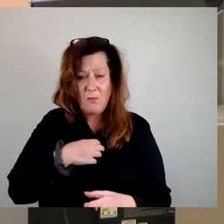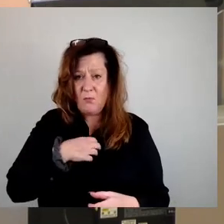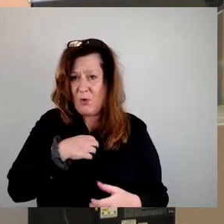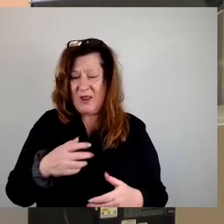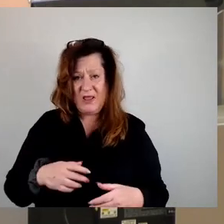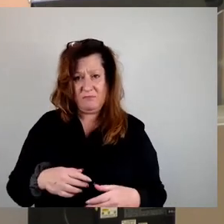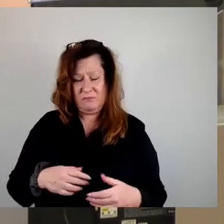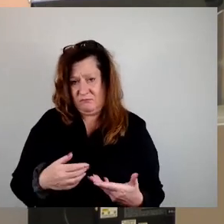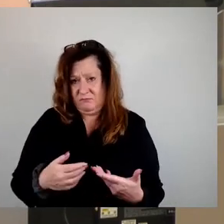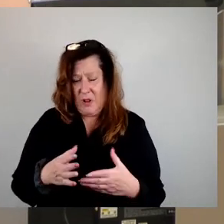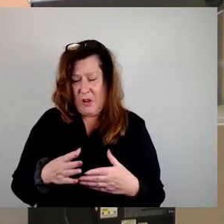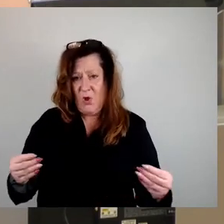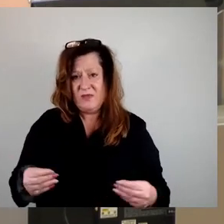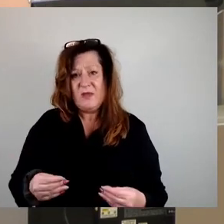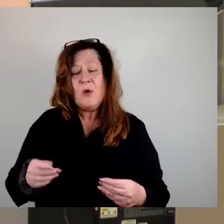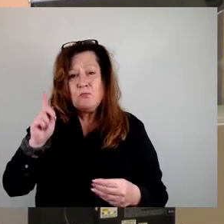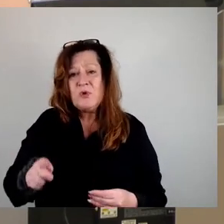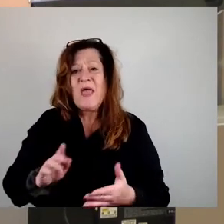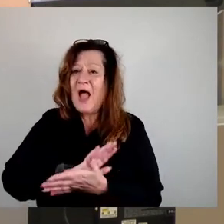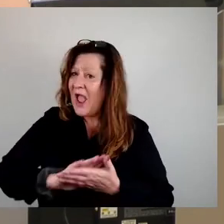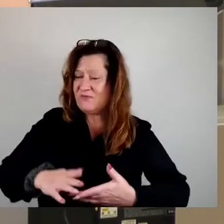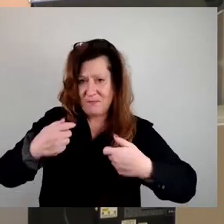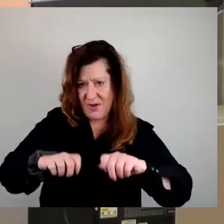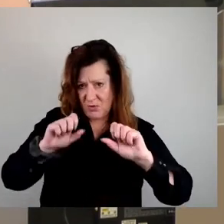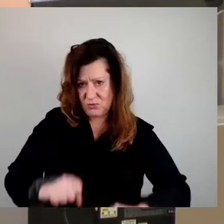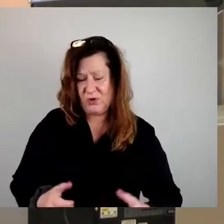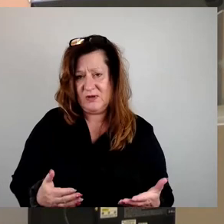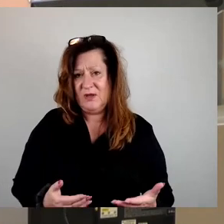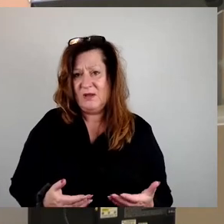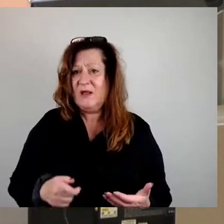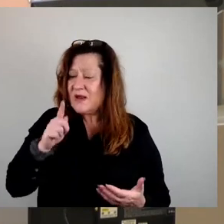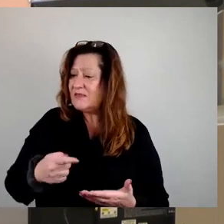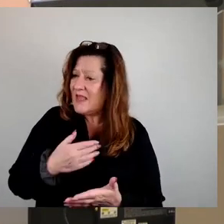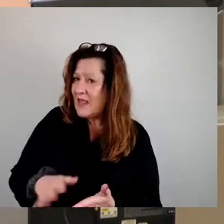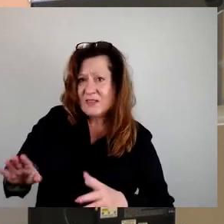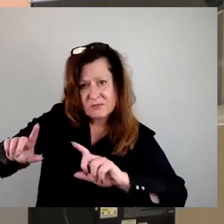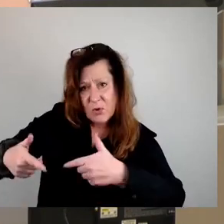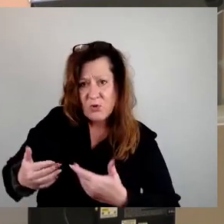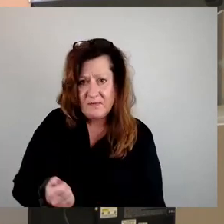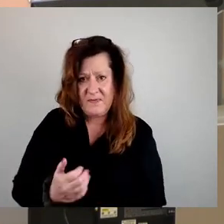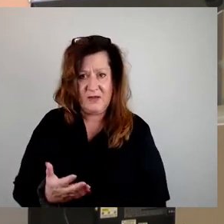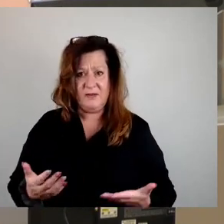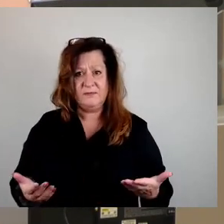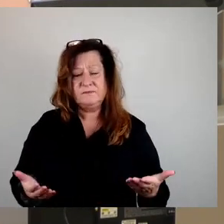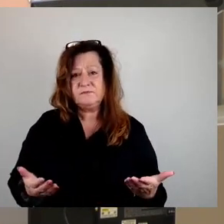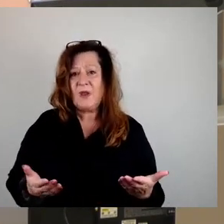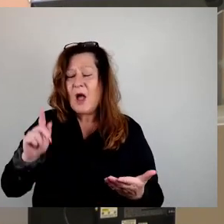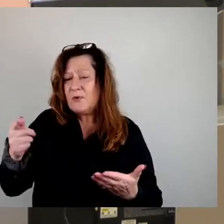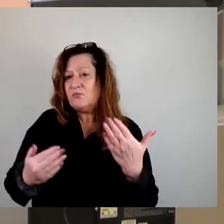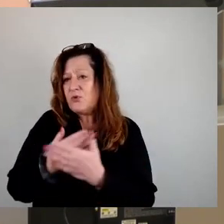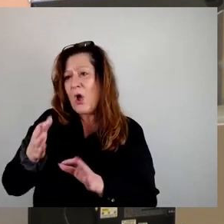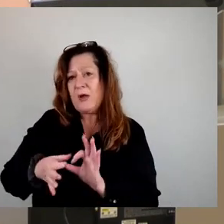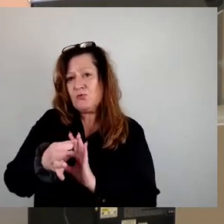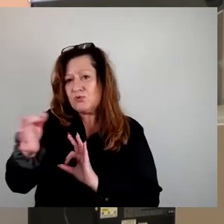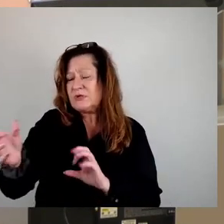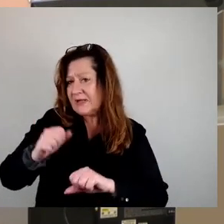sein. Wir lassen uns da gern zukünftig eines Besseren belehren, dass es dort vorwärts geht. Aber das kann man dann bei den neuen Grundstücken sicherlich beobachten.